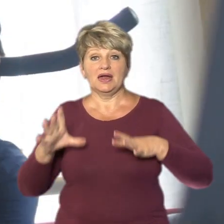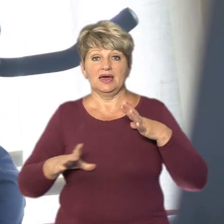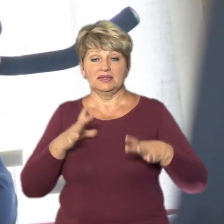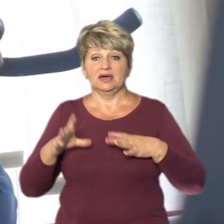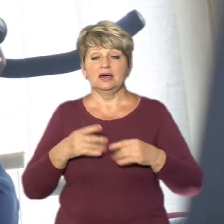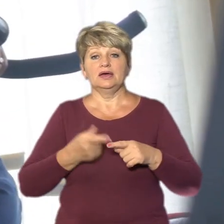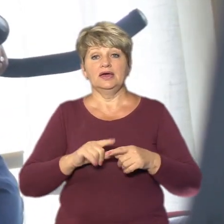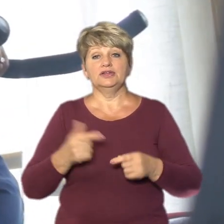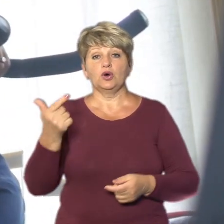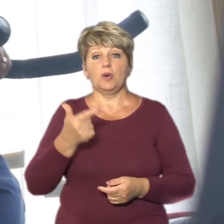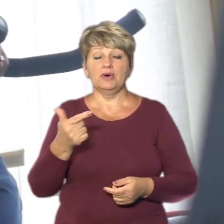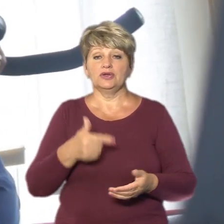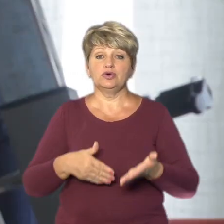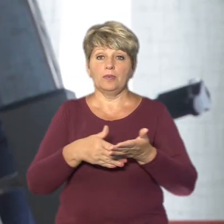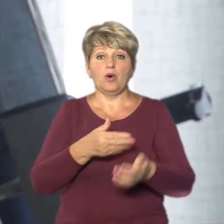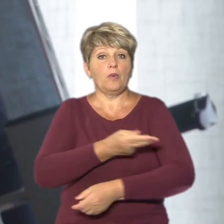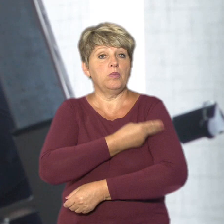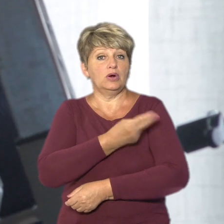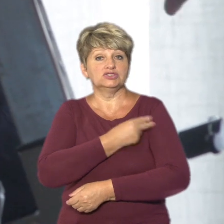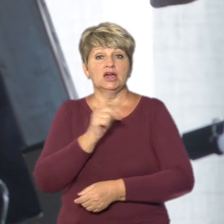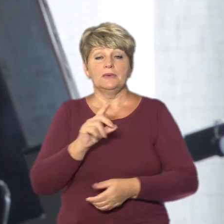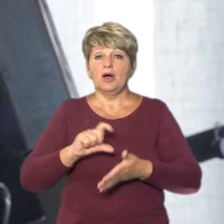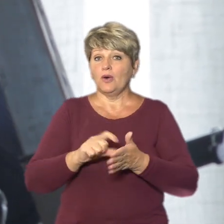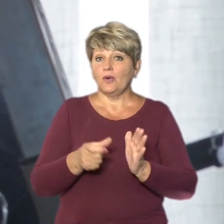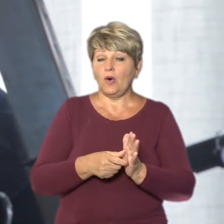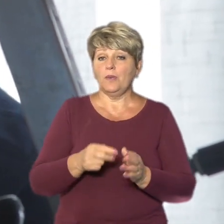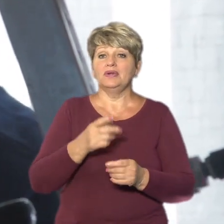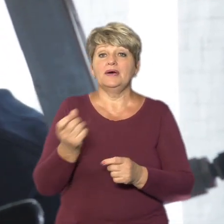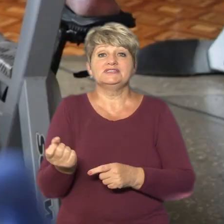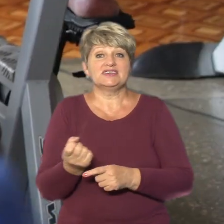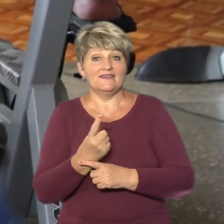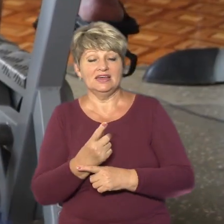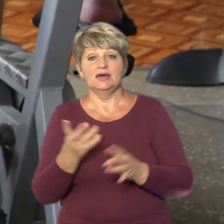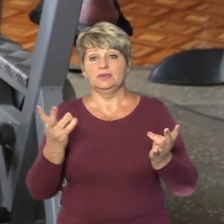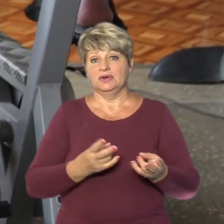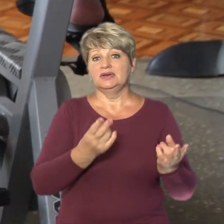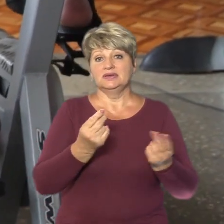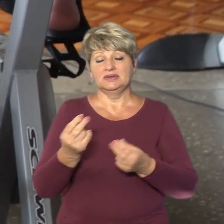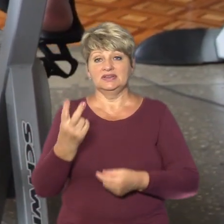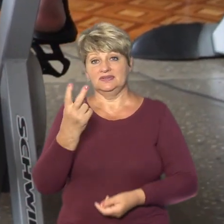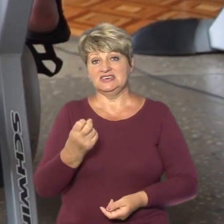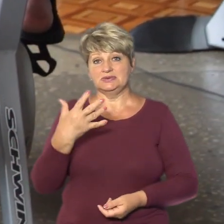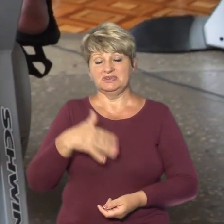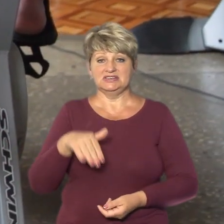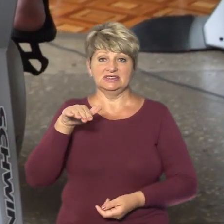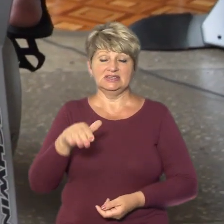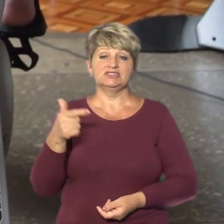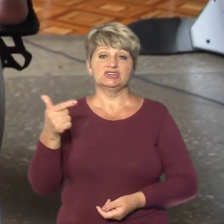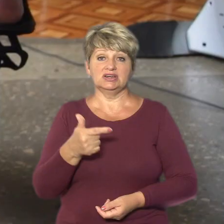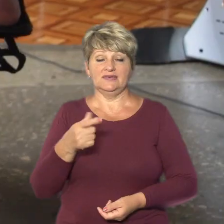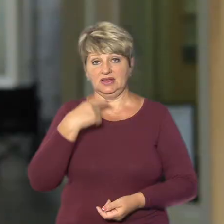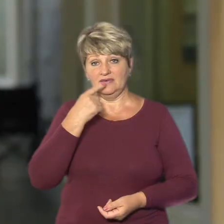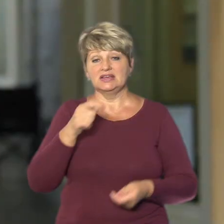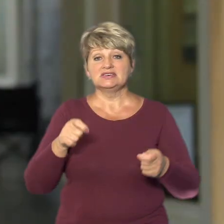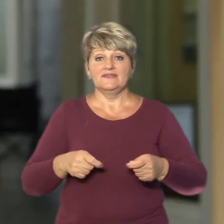гуманітарна допомога. Втім, для того, щоб кімната реабілітації в лікарні з'явилася, потрібно 250 тисяч гривень, каже